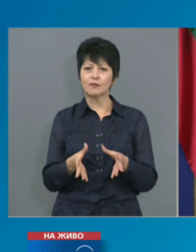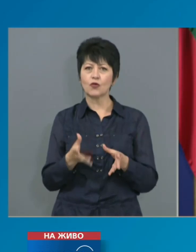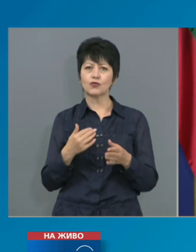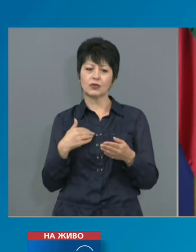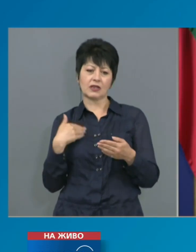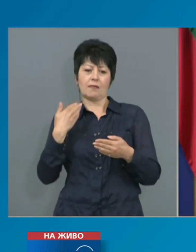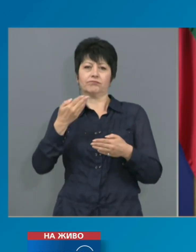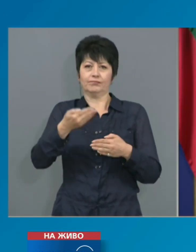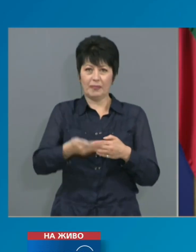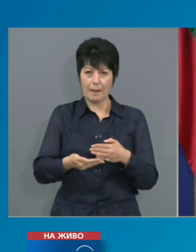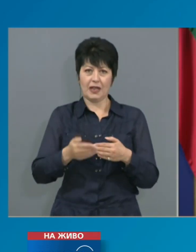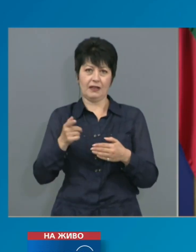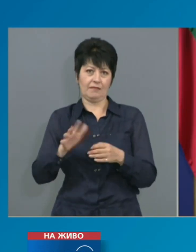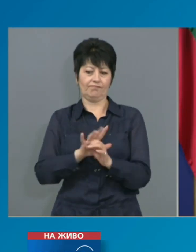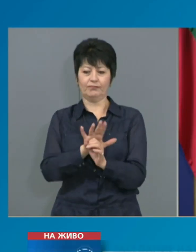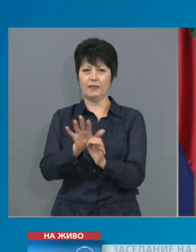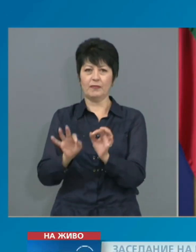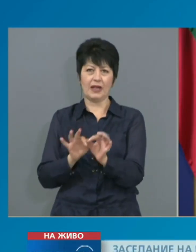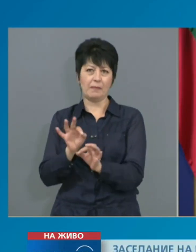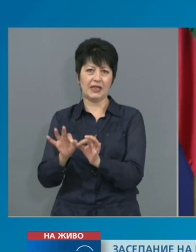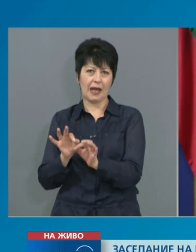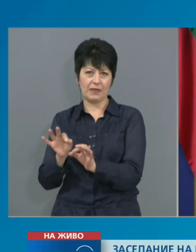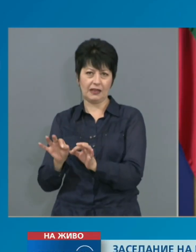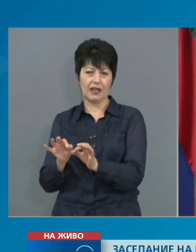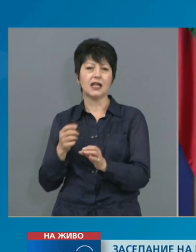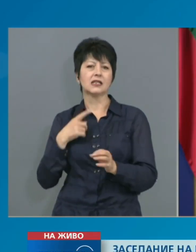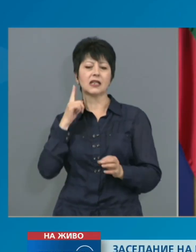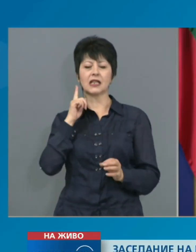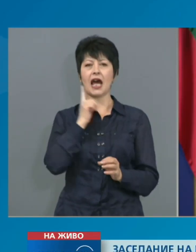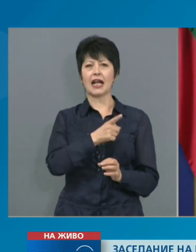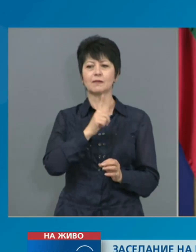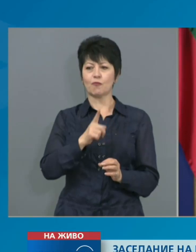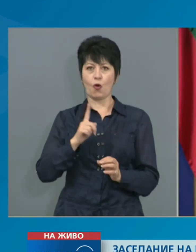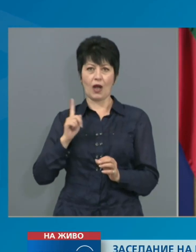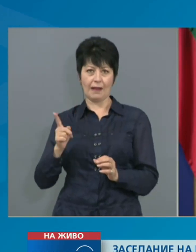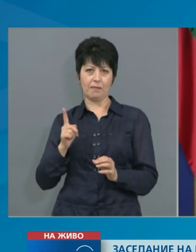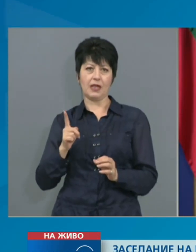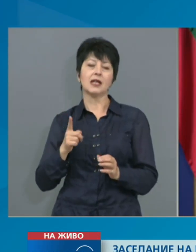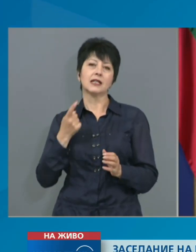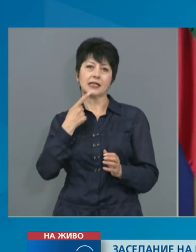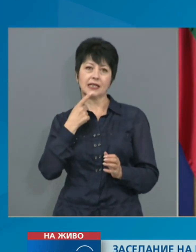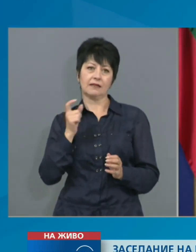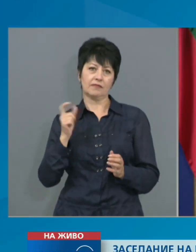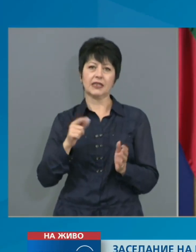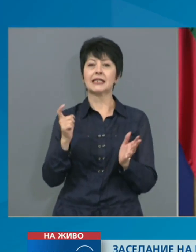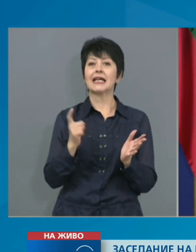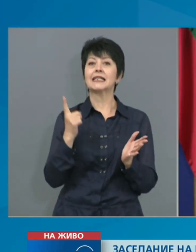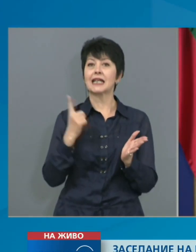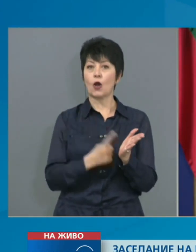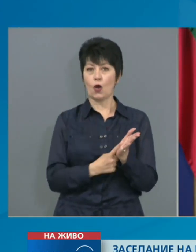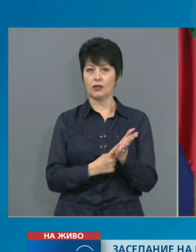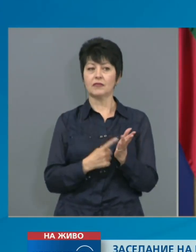епидемиологичната обстановка с прехвано и заключителни разпоредби на закона. Съй изменя